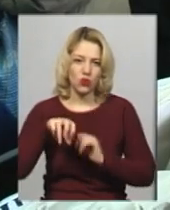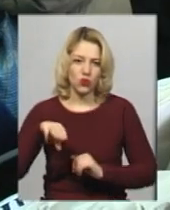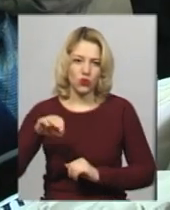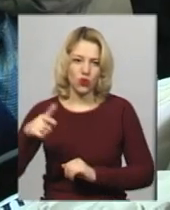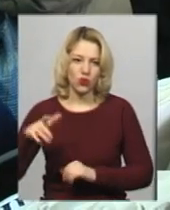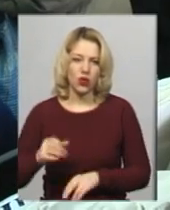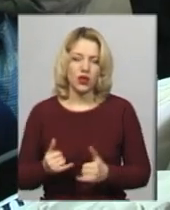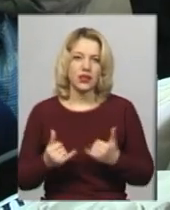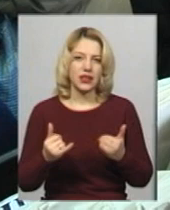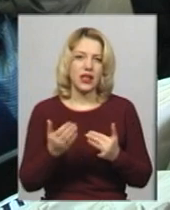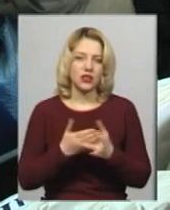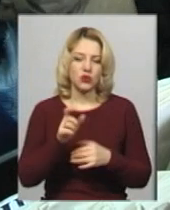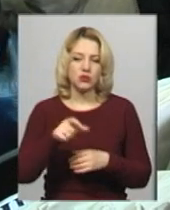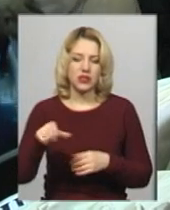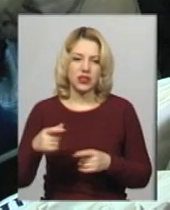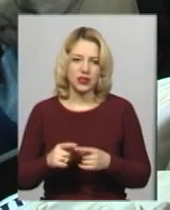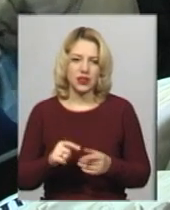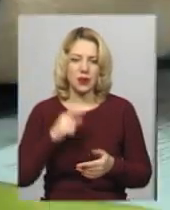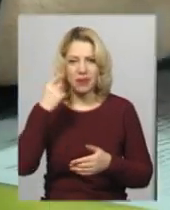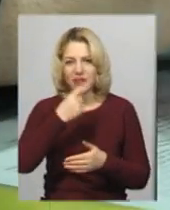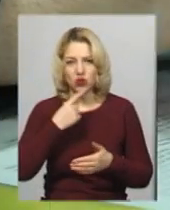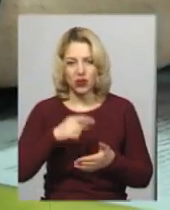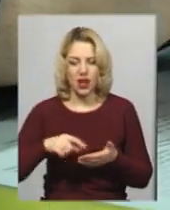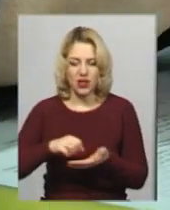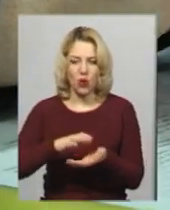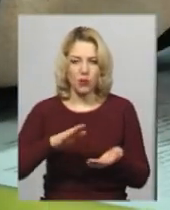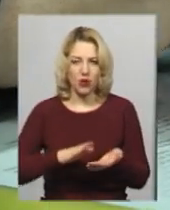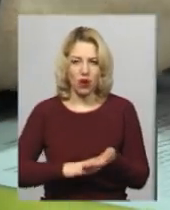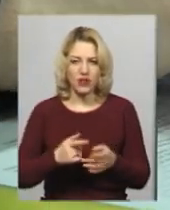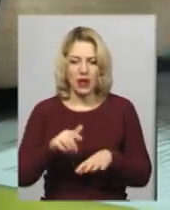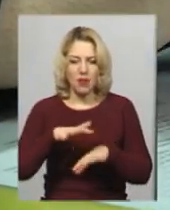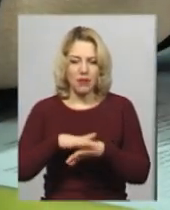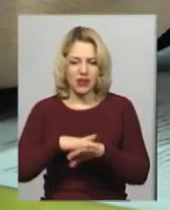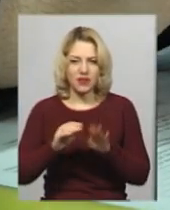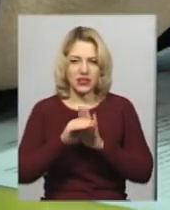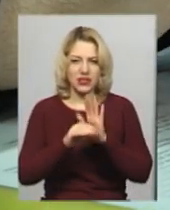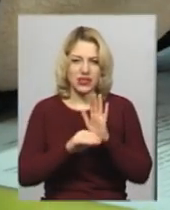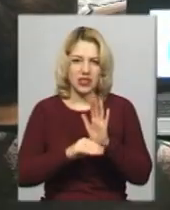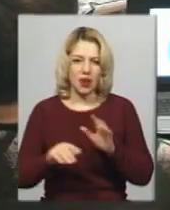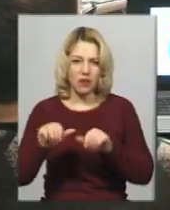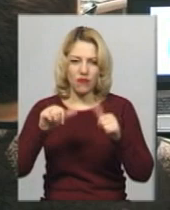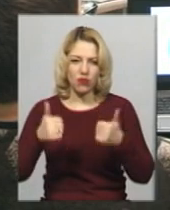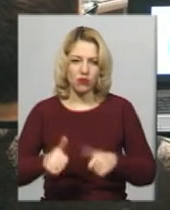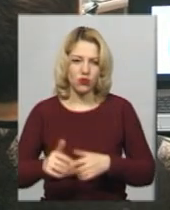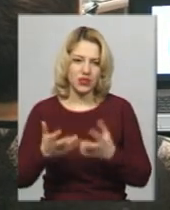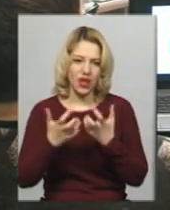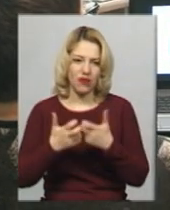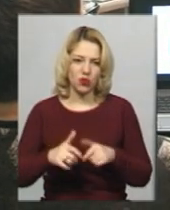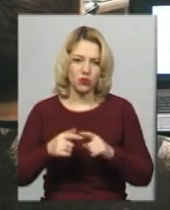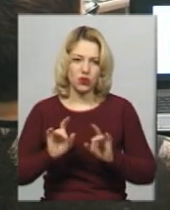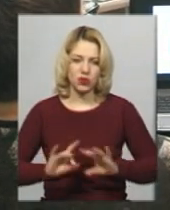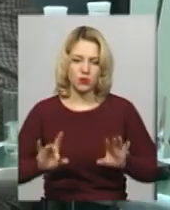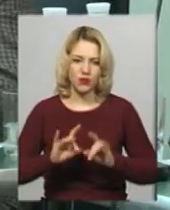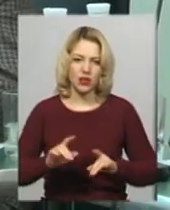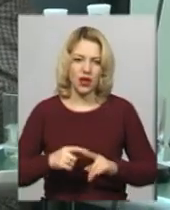Для субсидіантів персональний обліковий запис у банківській системі формується автоматично, розповідає заступник начальника обласного управління